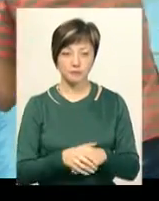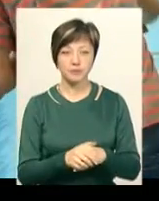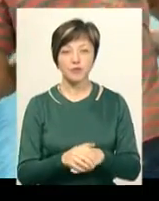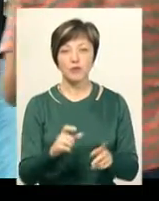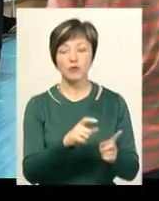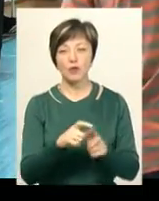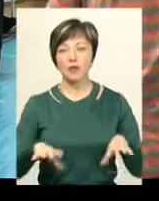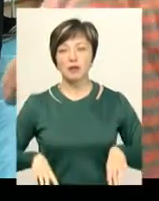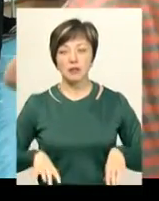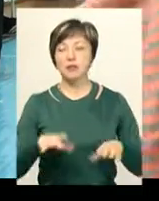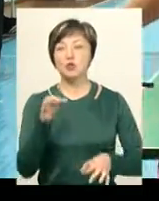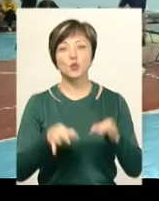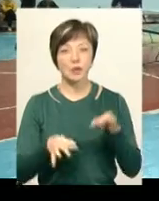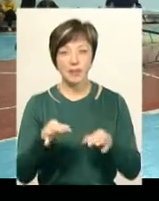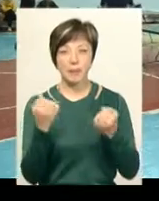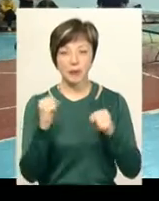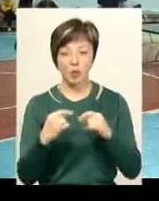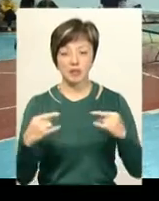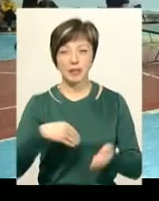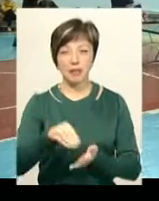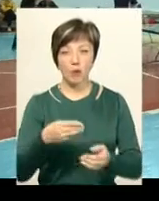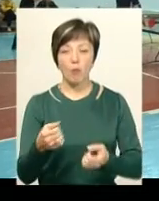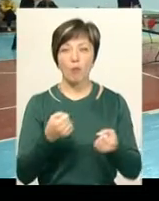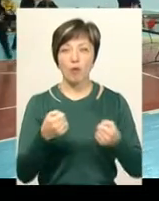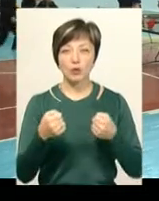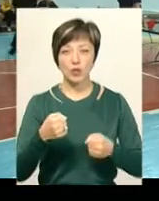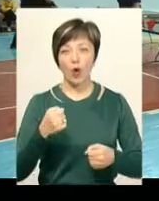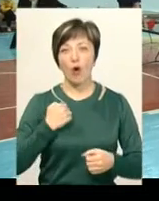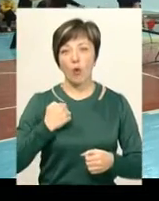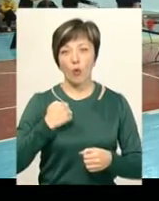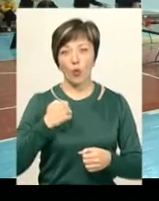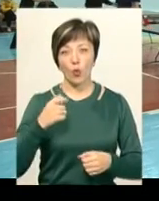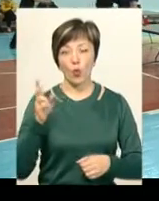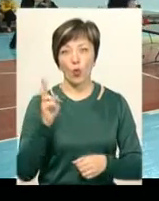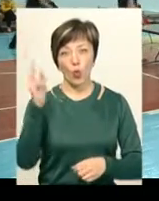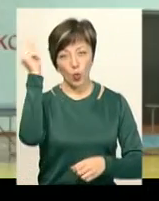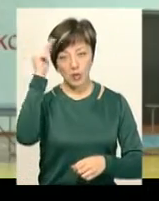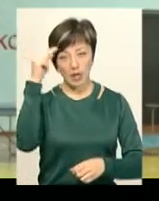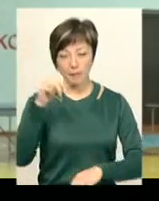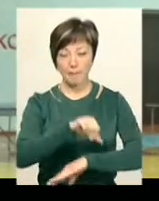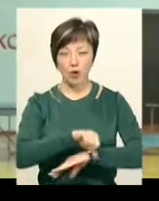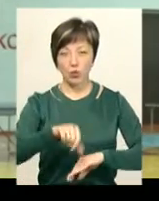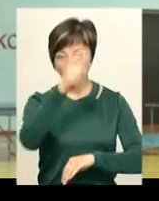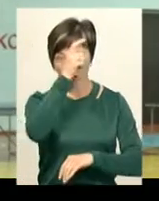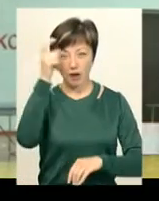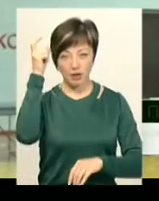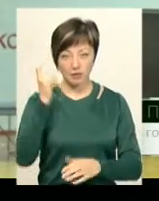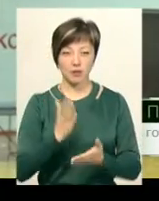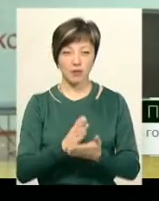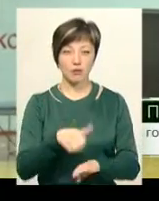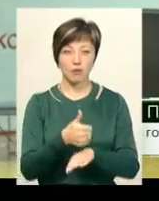словами Петра Старцуна, за перемогу в настільному тенісі борються і курсанти прикордонної академії. В основному, так, в них така